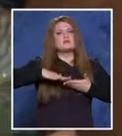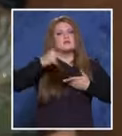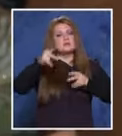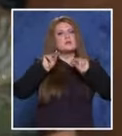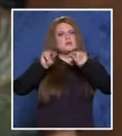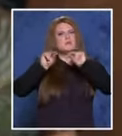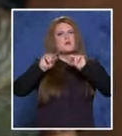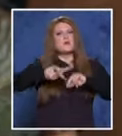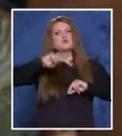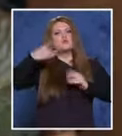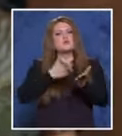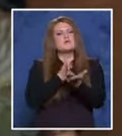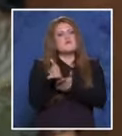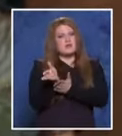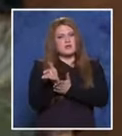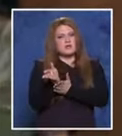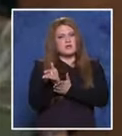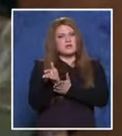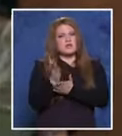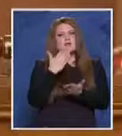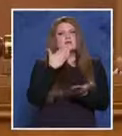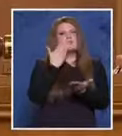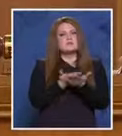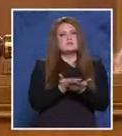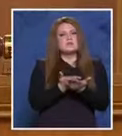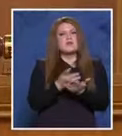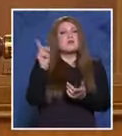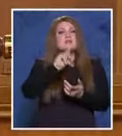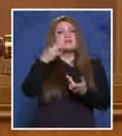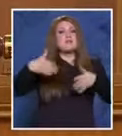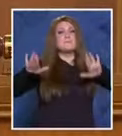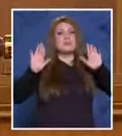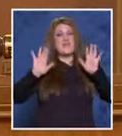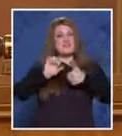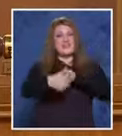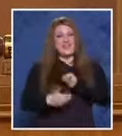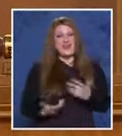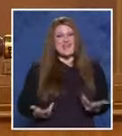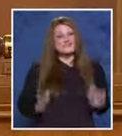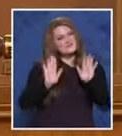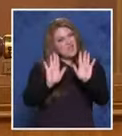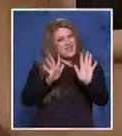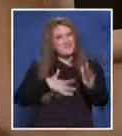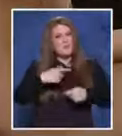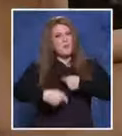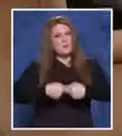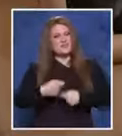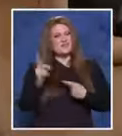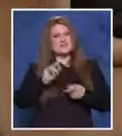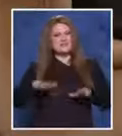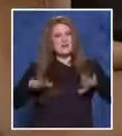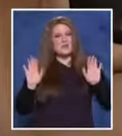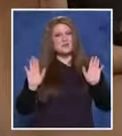препоръчал друга тактика, евентуално. Да, но не се давайте без бой сега, чакайте да свършим процеса. Но,